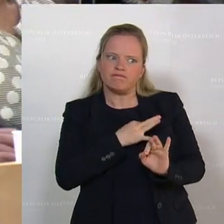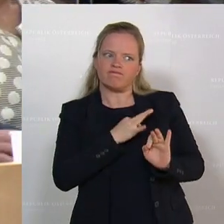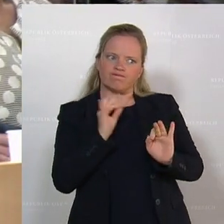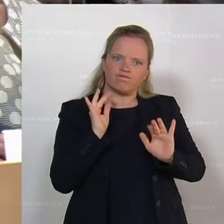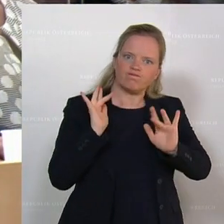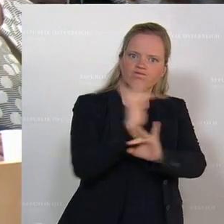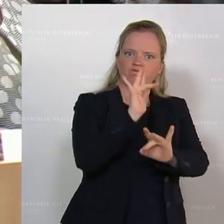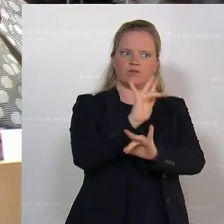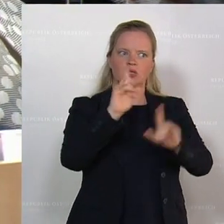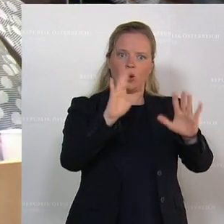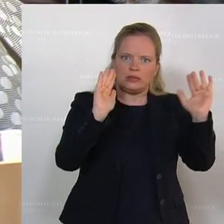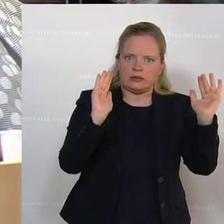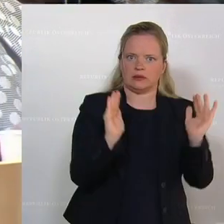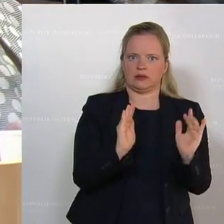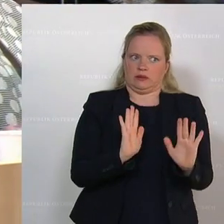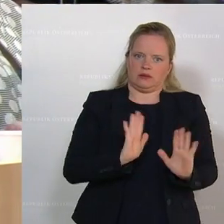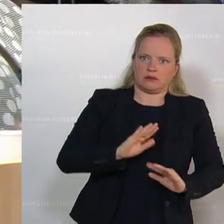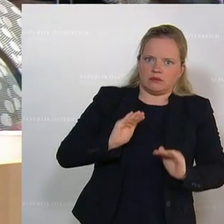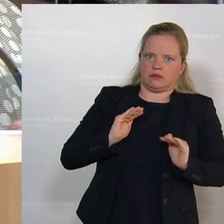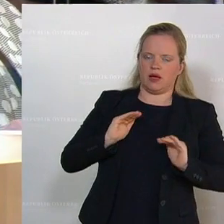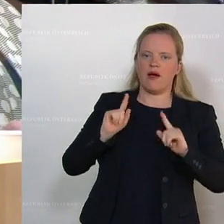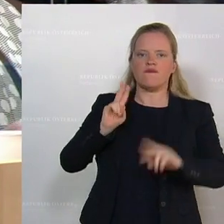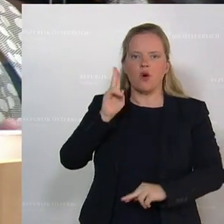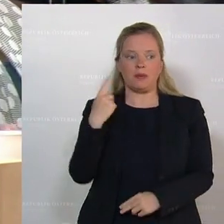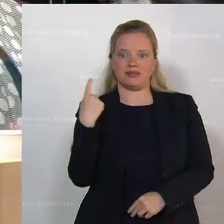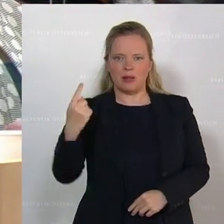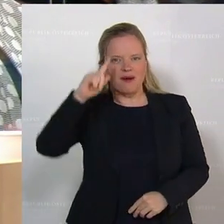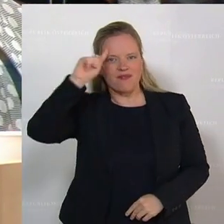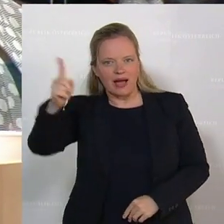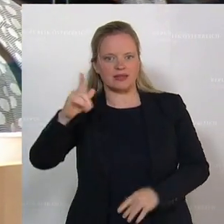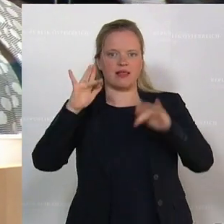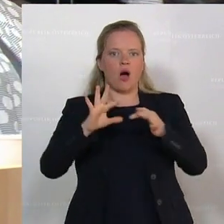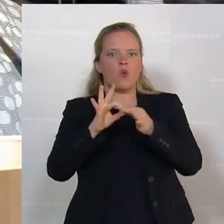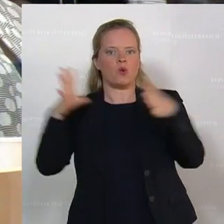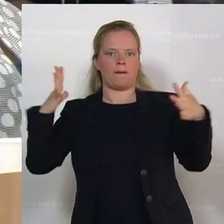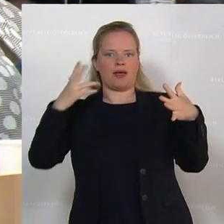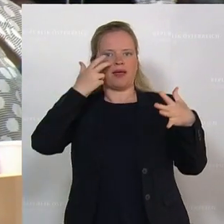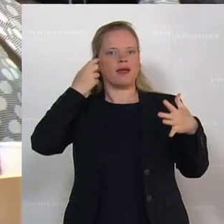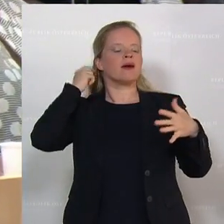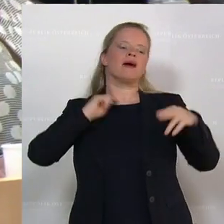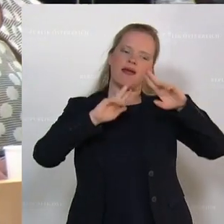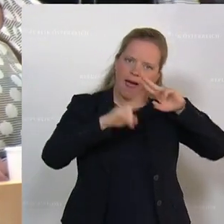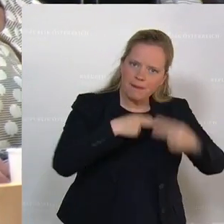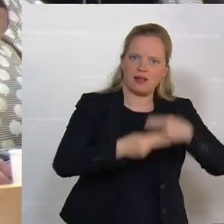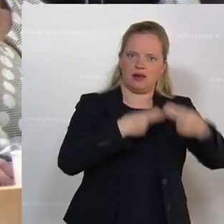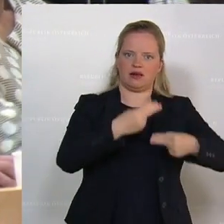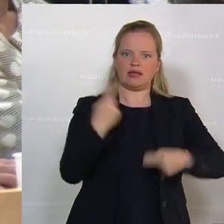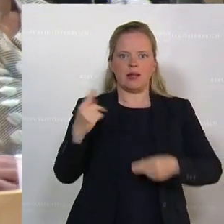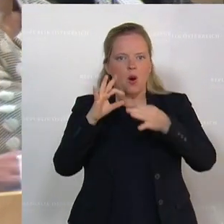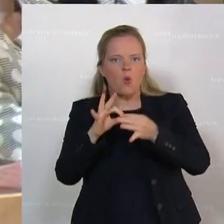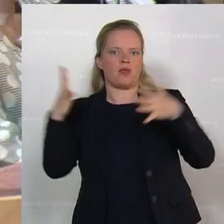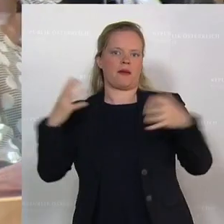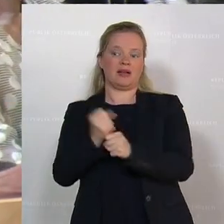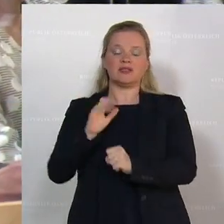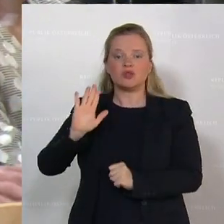attackieren, weil Sie wissen, dass Sie ermitteln und unabhängig ermitteln. Und Sie, das ist Ihr Umgang, das ist die Art und